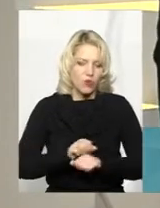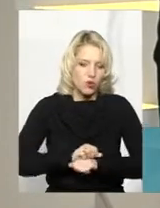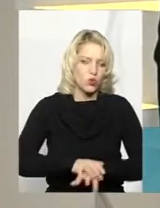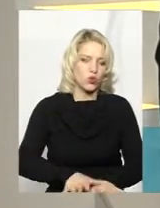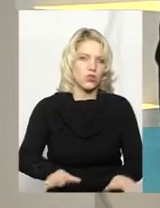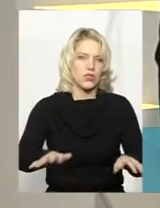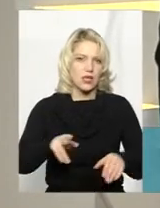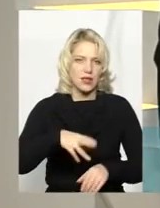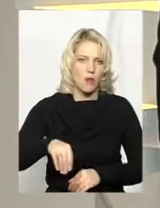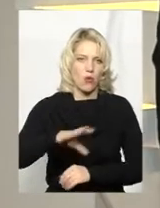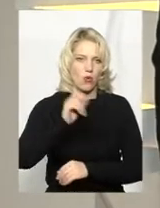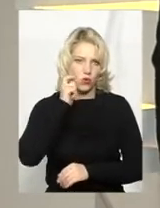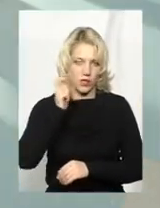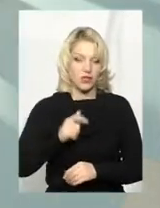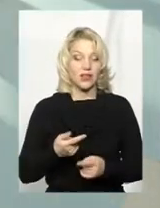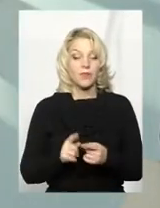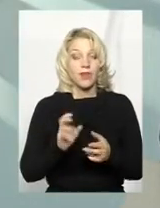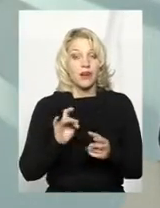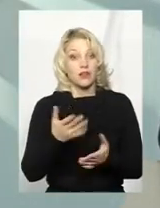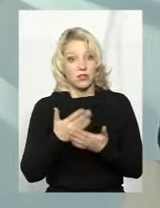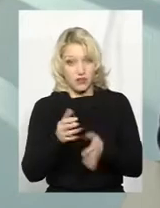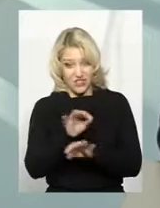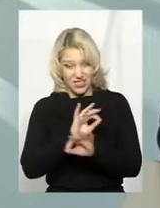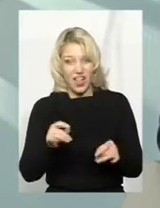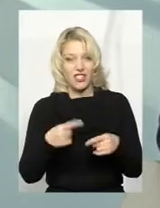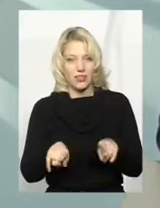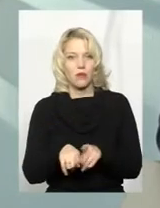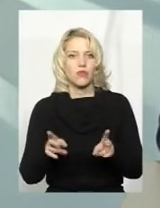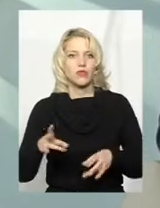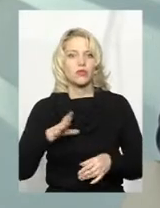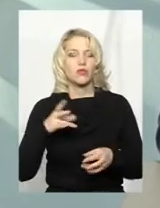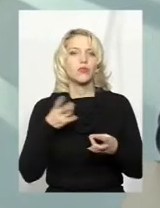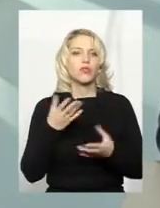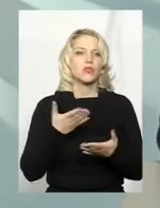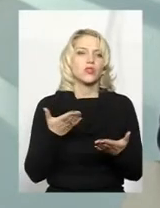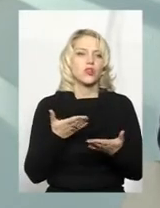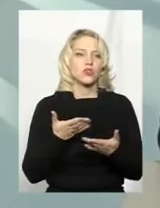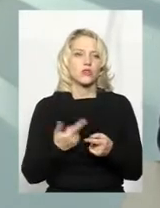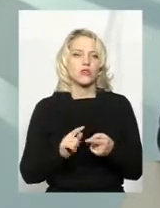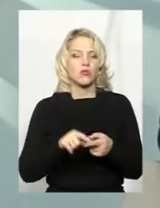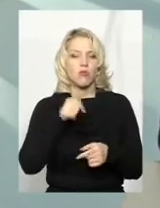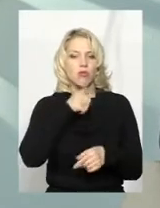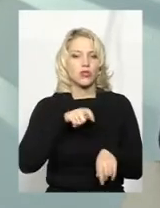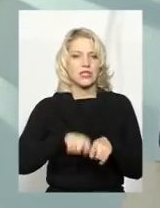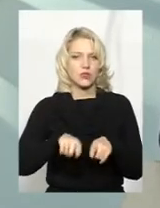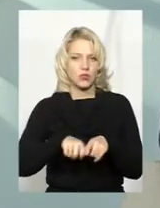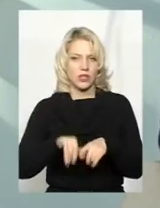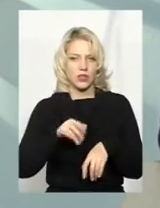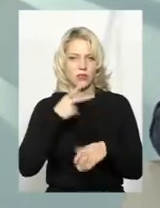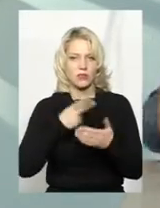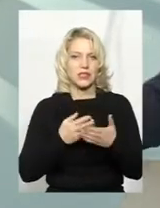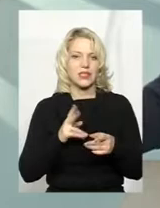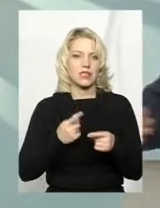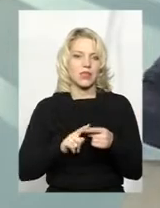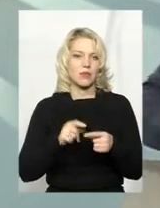по країні? Скажу так, в ідеалі воно так і має бути, але потрібно десь на чомусь його протестувати і подивитися, як це працює,